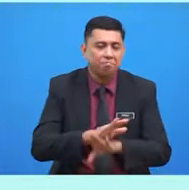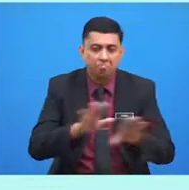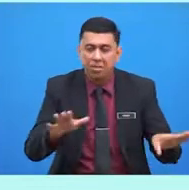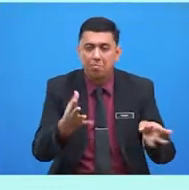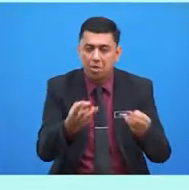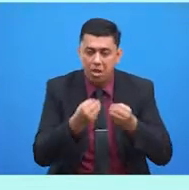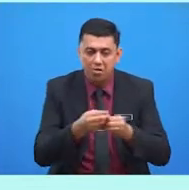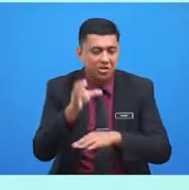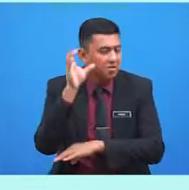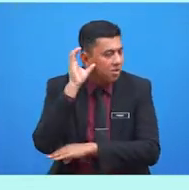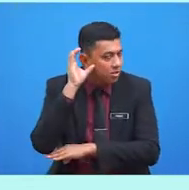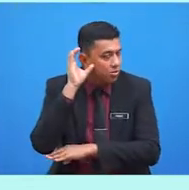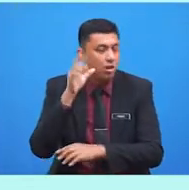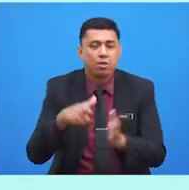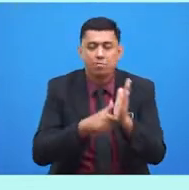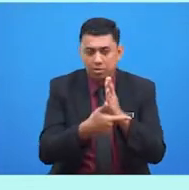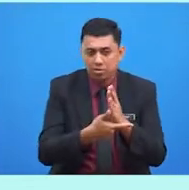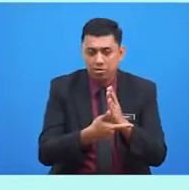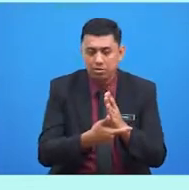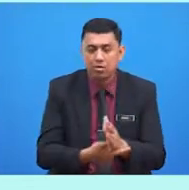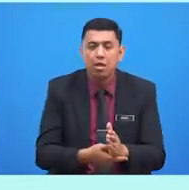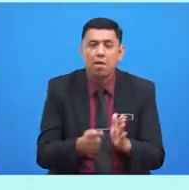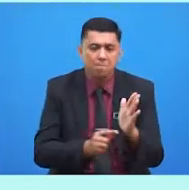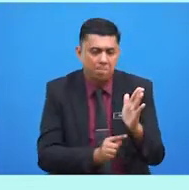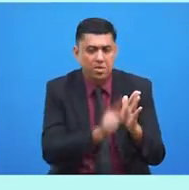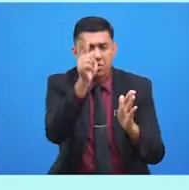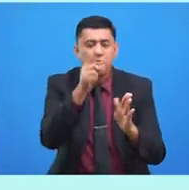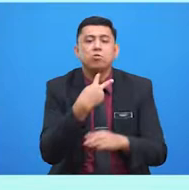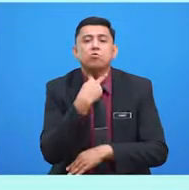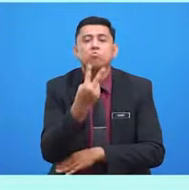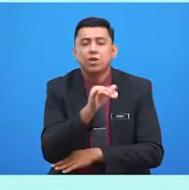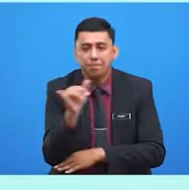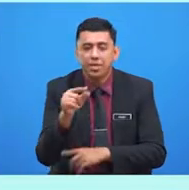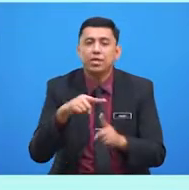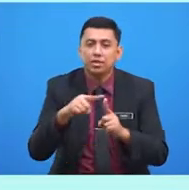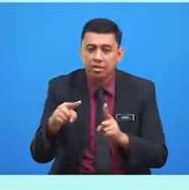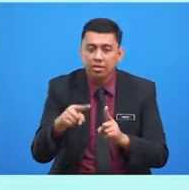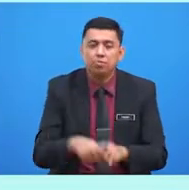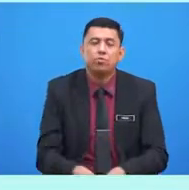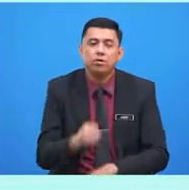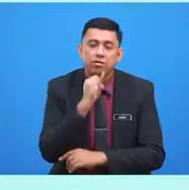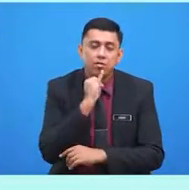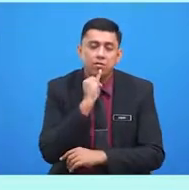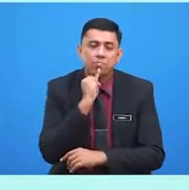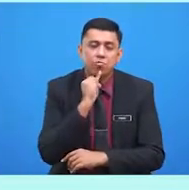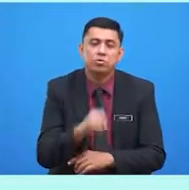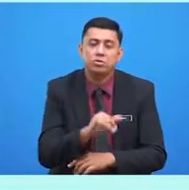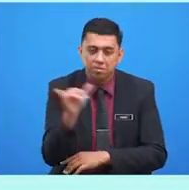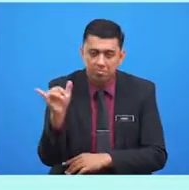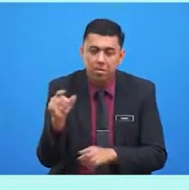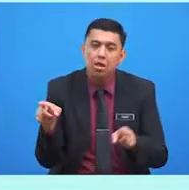mahu mendengar lalu meninggikan suaranya. Tetapi, ibu Pejia